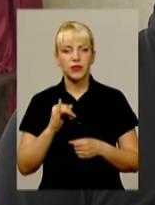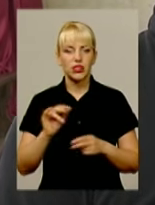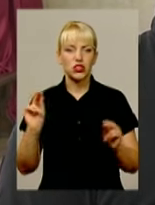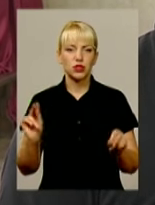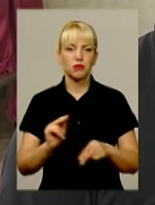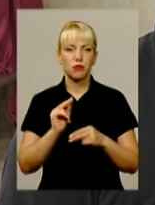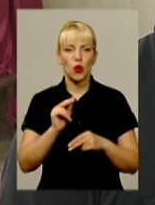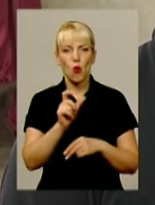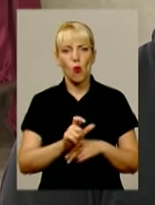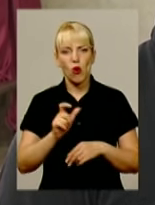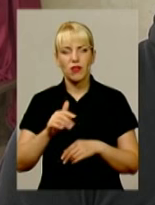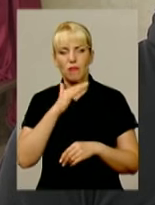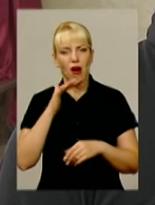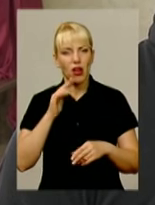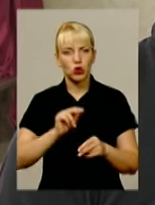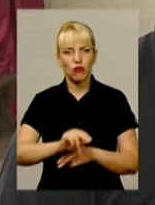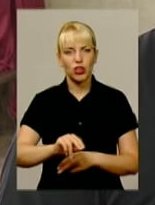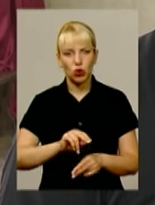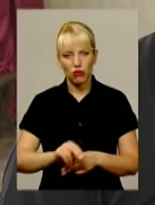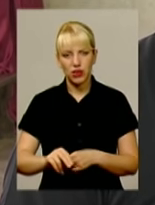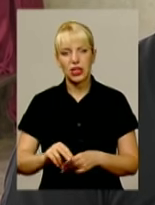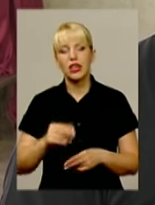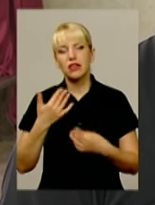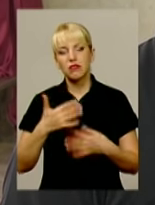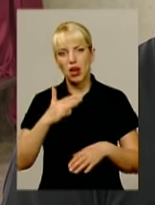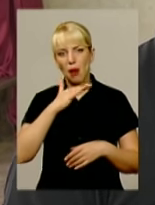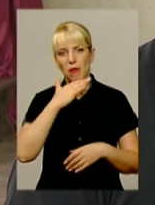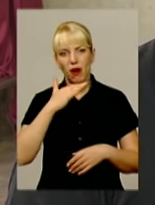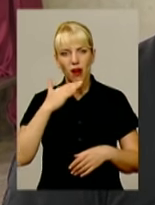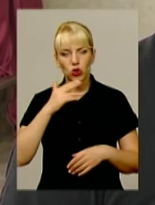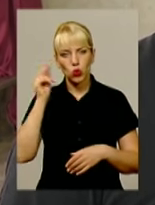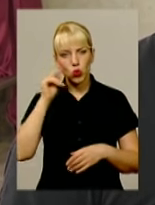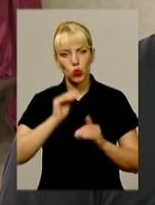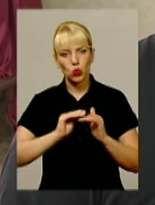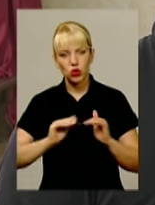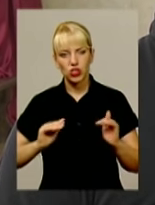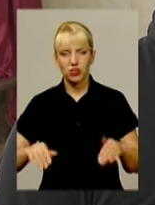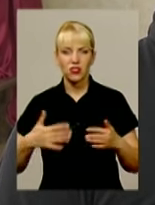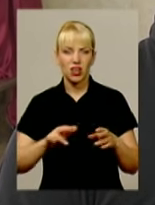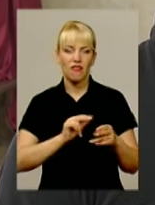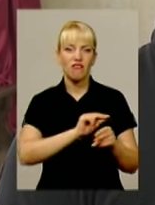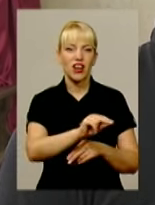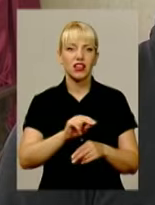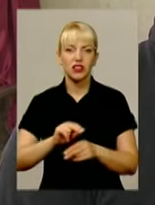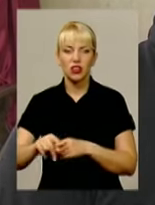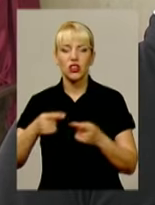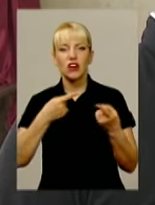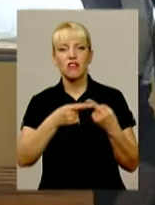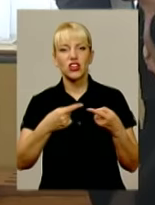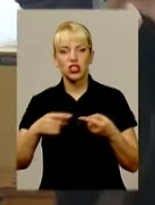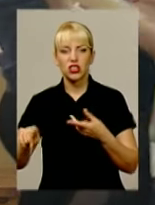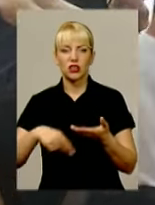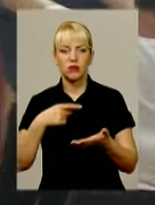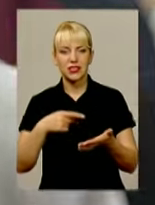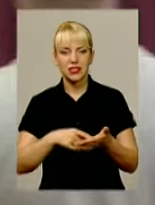чемпіонів виховано багато, досить багато учнів вже викладають в других країнах світу, в других містах.